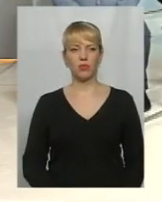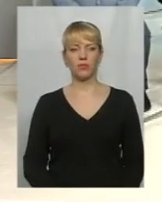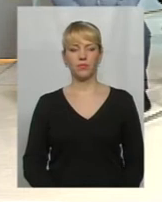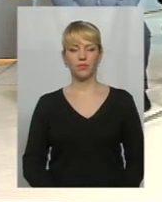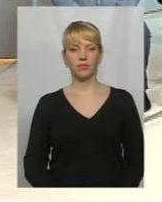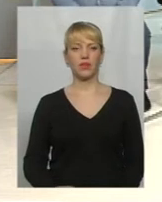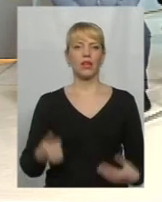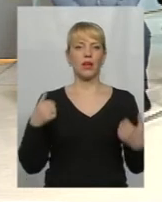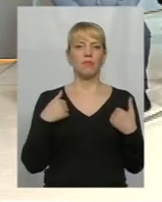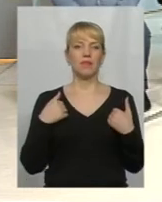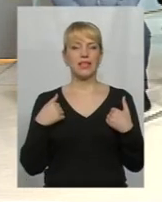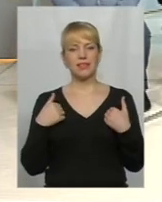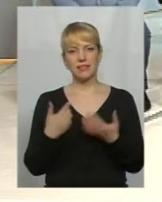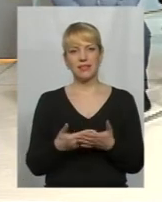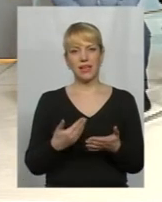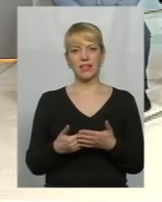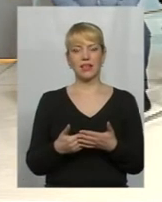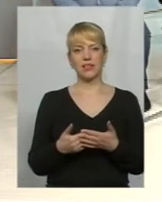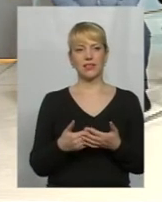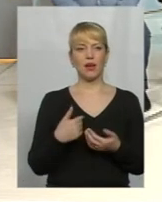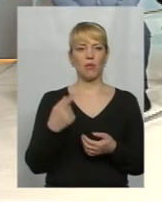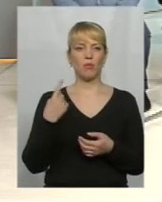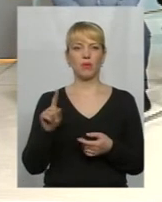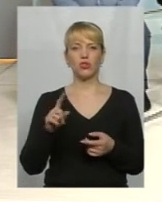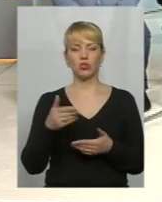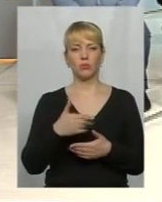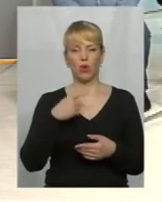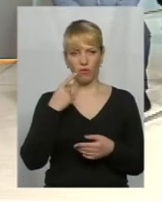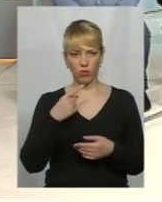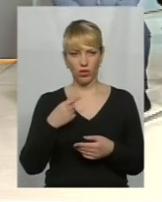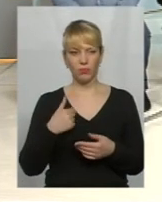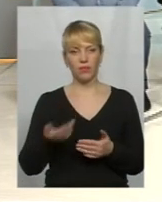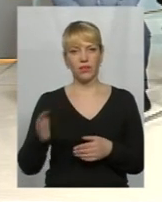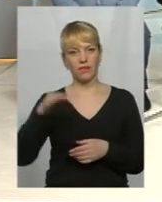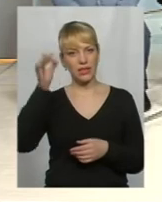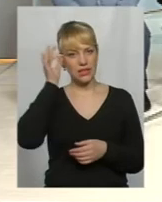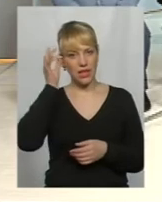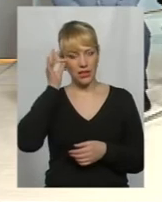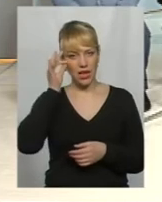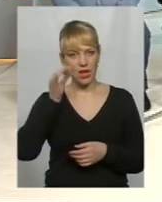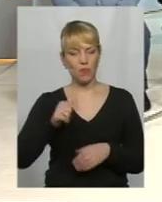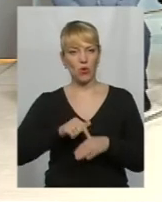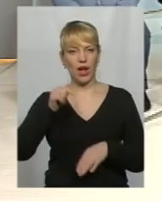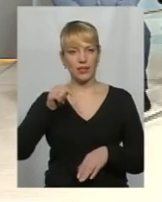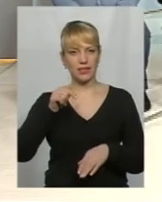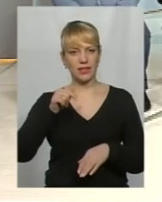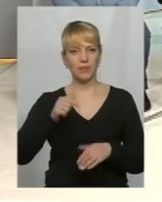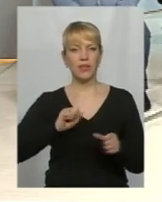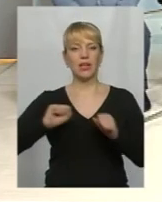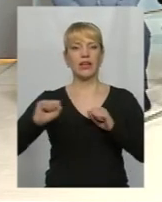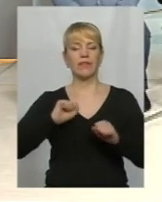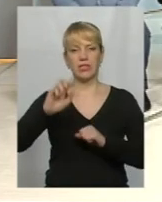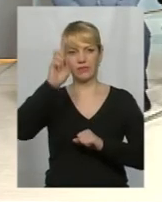Мені здається, що, ну, по-перше, я хочу сказати, що ми тут говоримо, але ж давайте задаємося, таки реакція керівництва